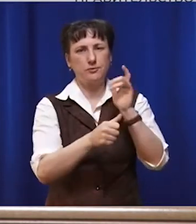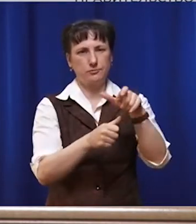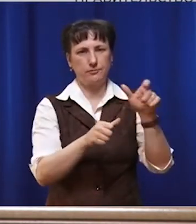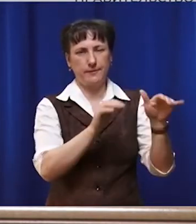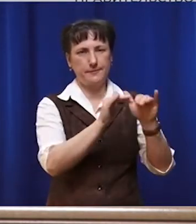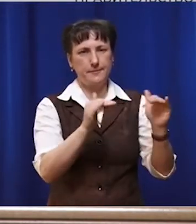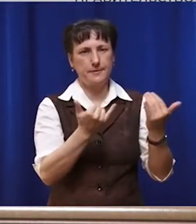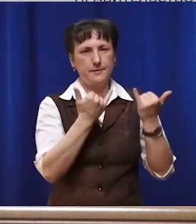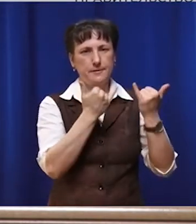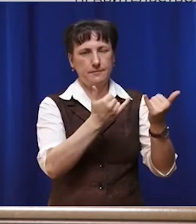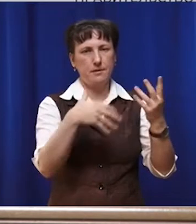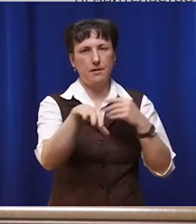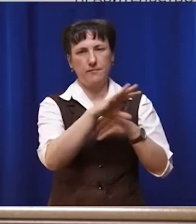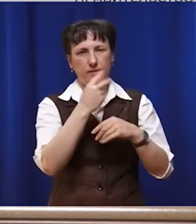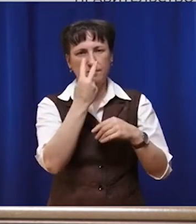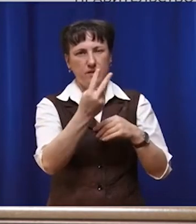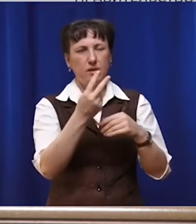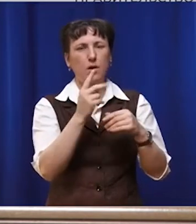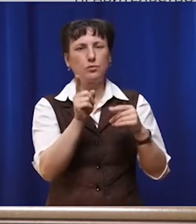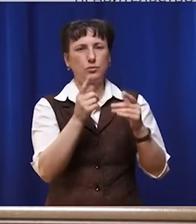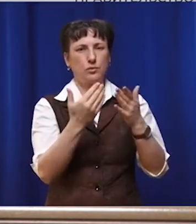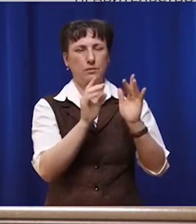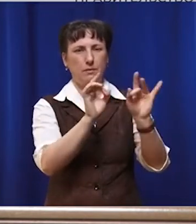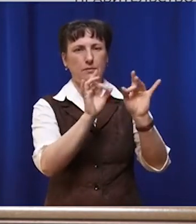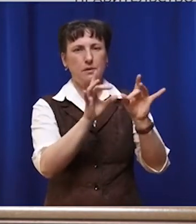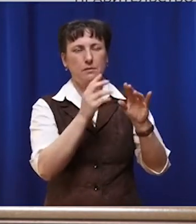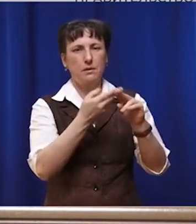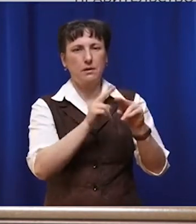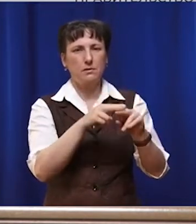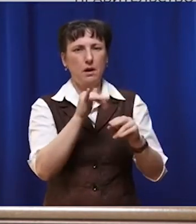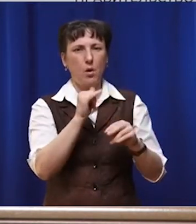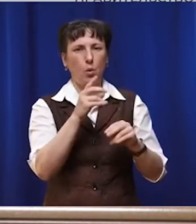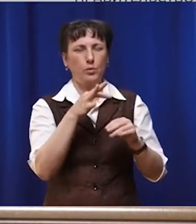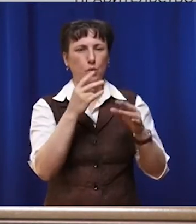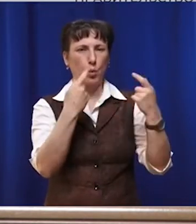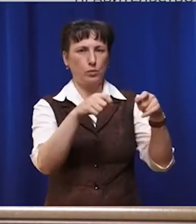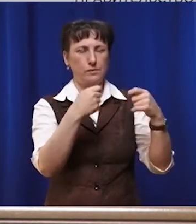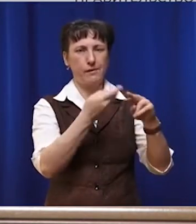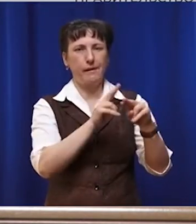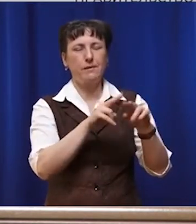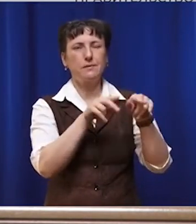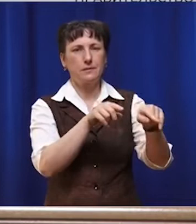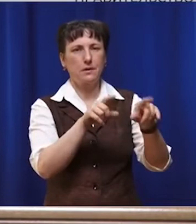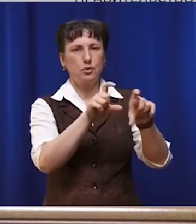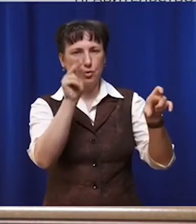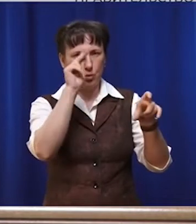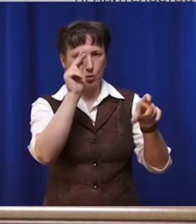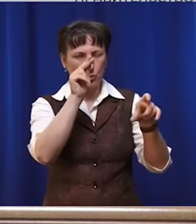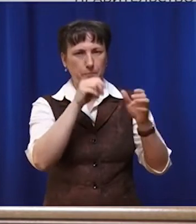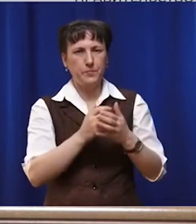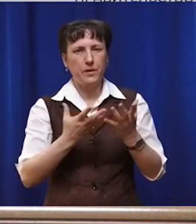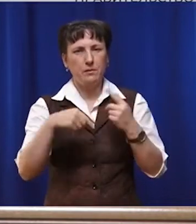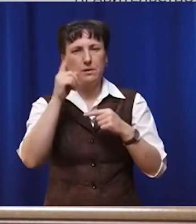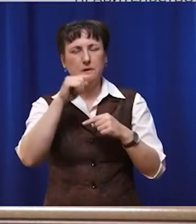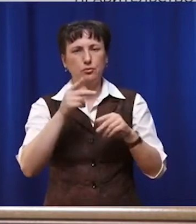уже наверно видели в сми есть информация о том что объявлен аукцион на строительство этой школы учитывая что